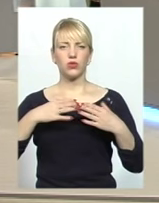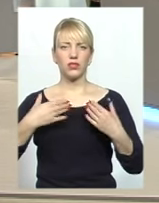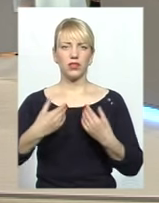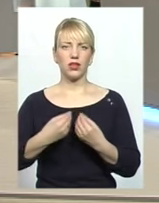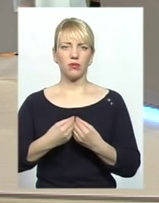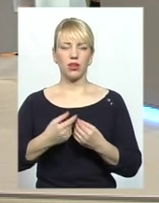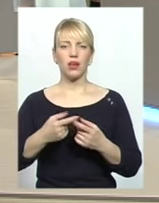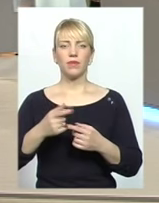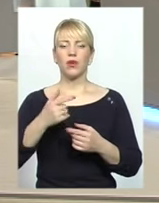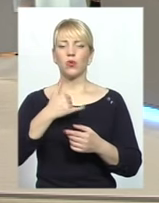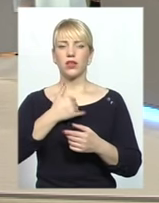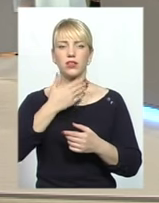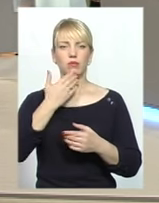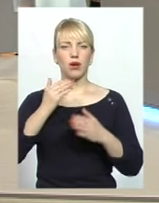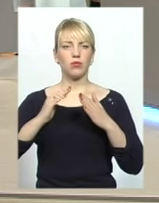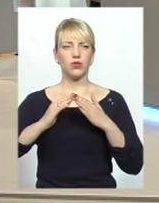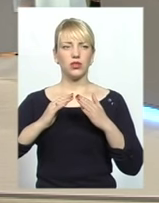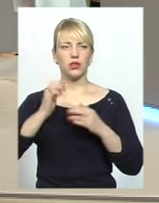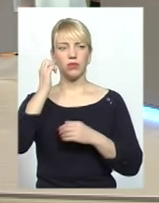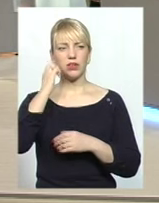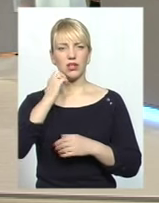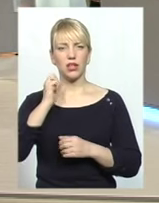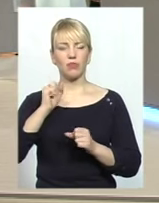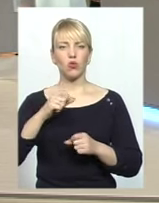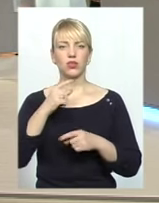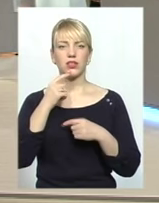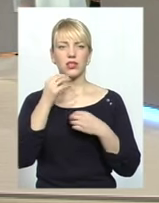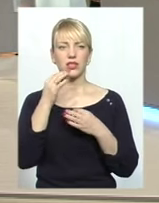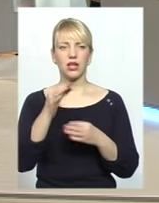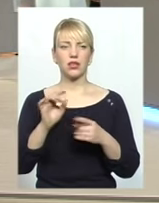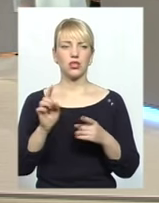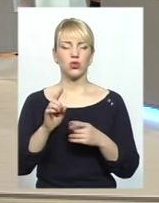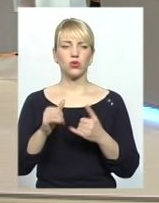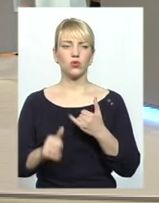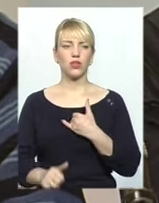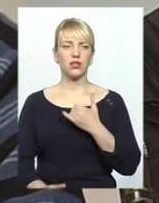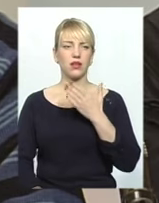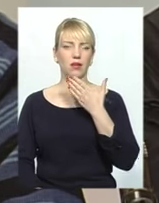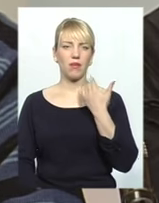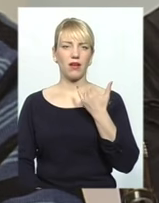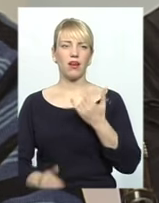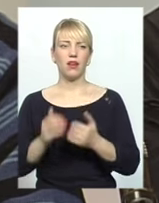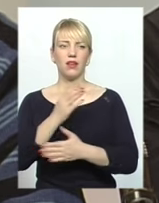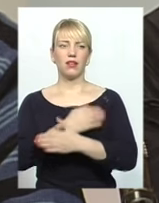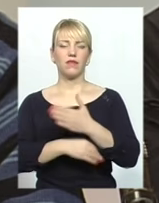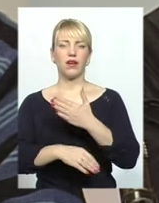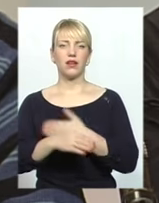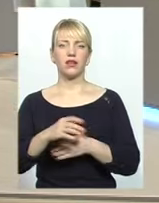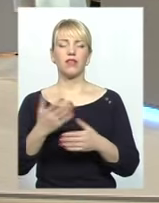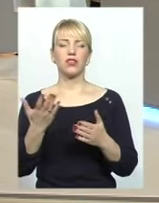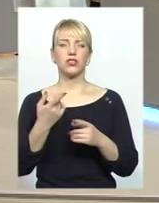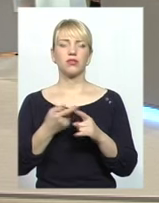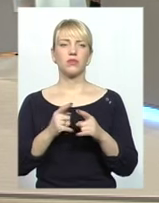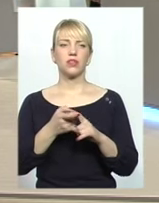немає будинків престарілих, і можна сказати, що у наших країнах майже немає інвалідів. А чим це